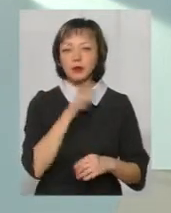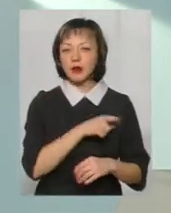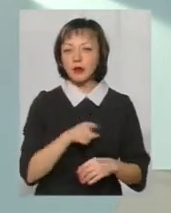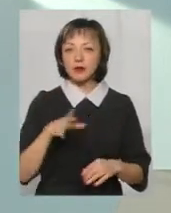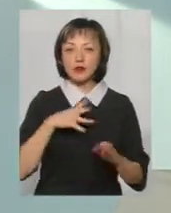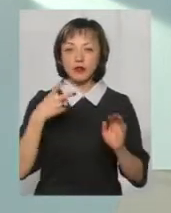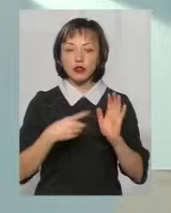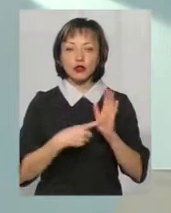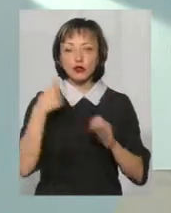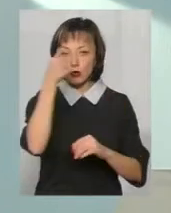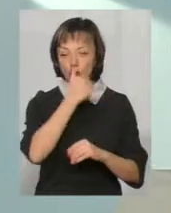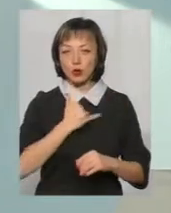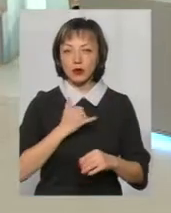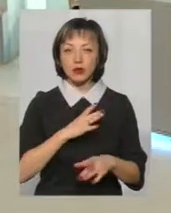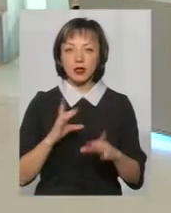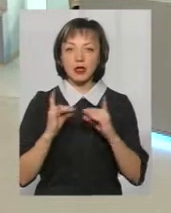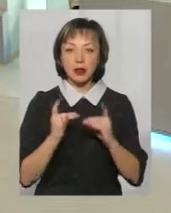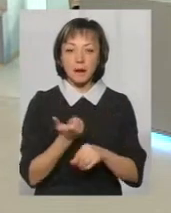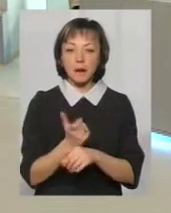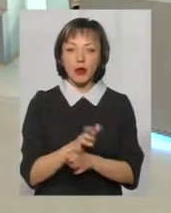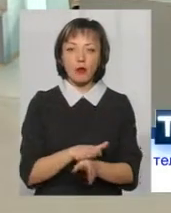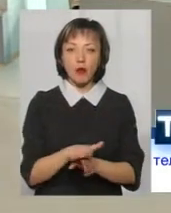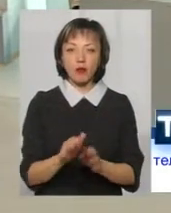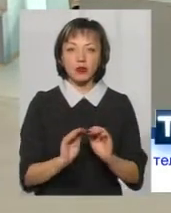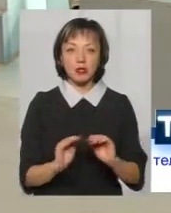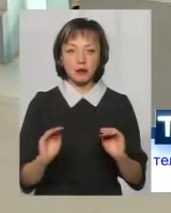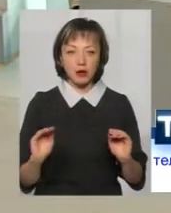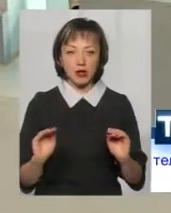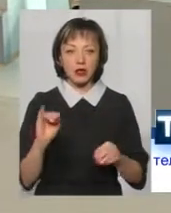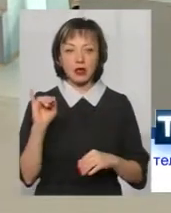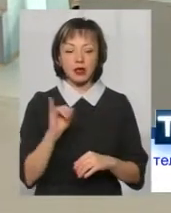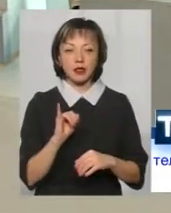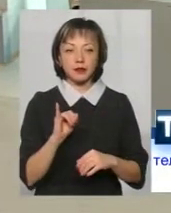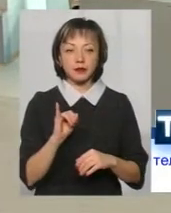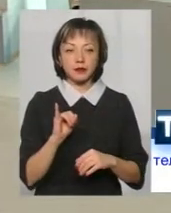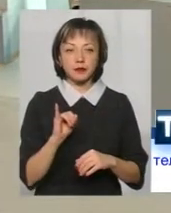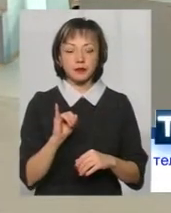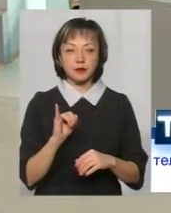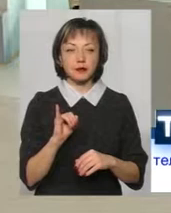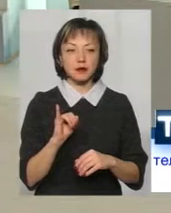2006 році, коли в нас були інтернати переповнені дітьми, і ми